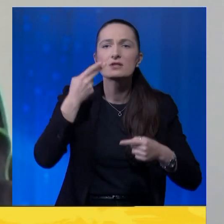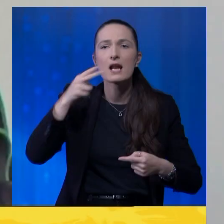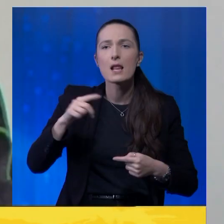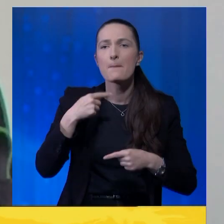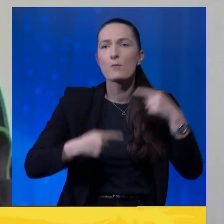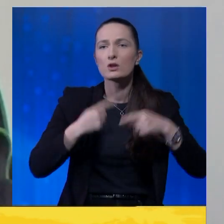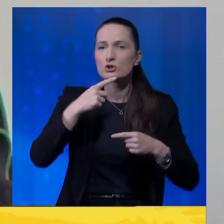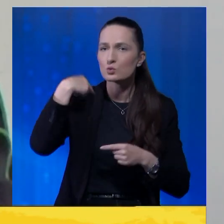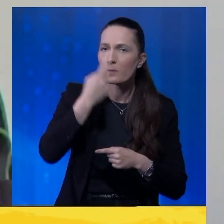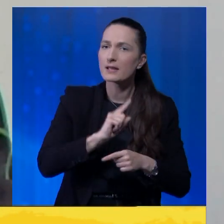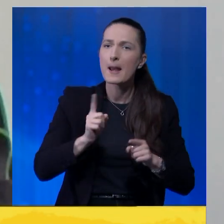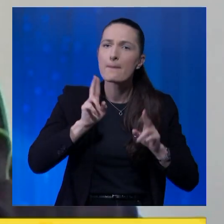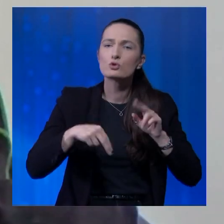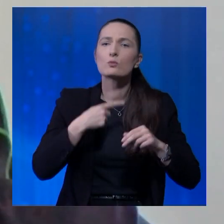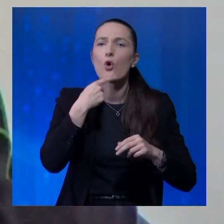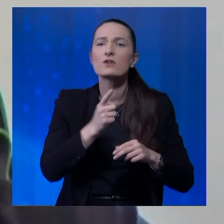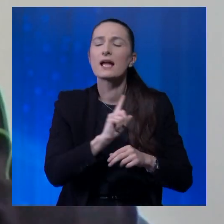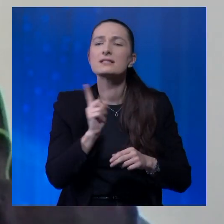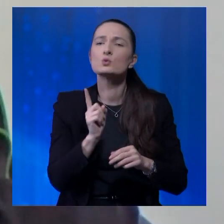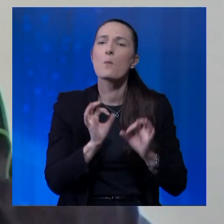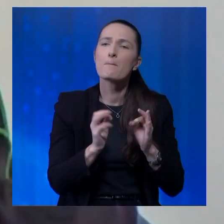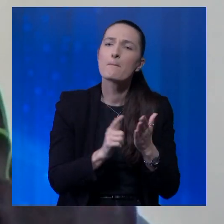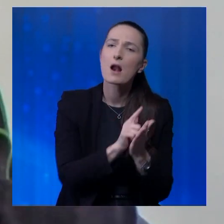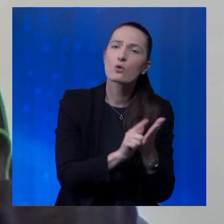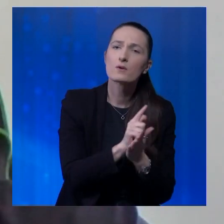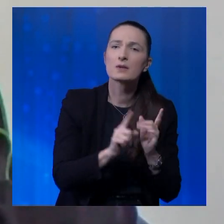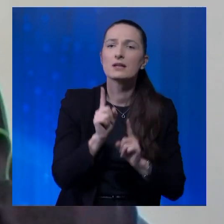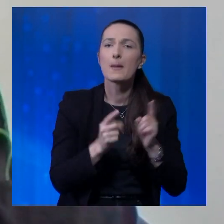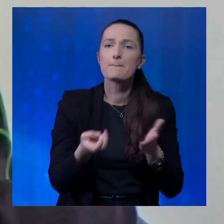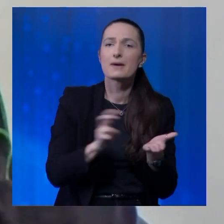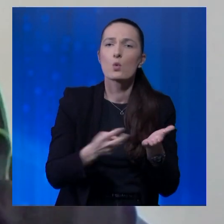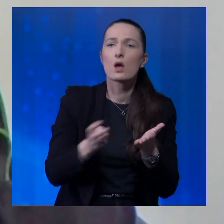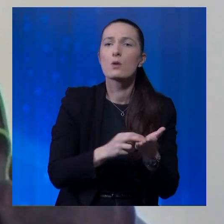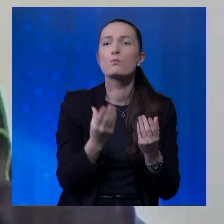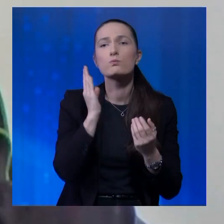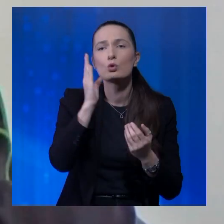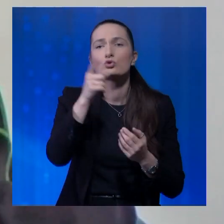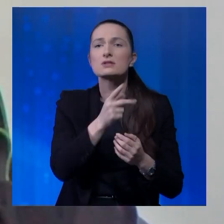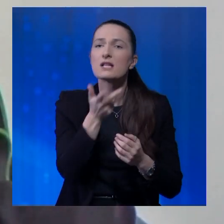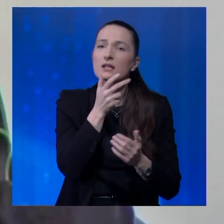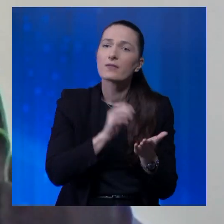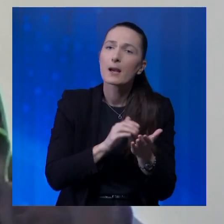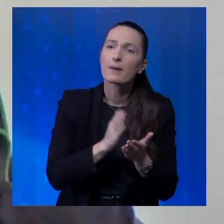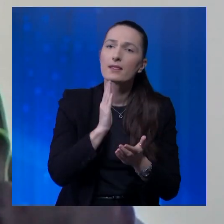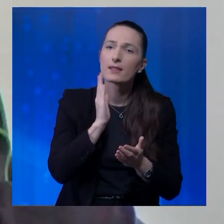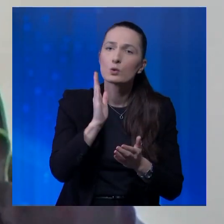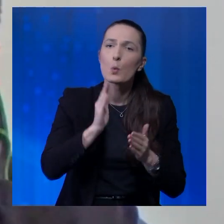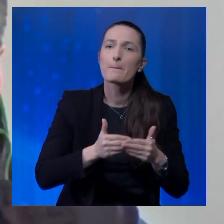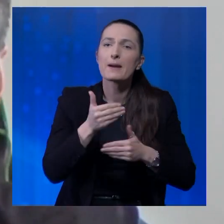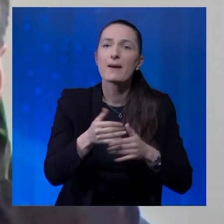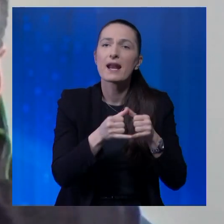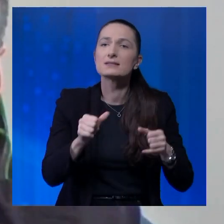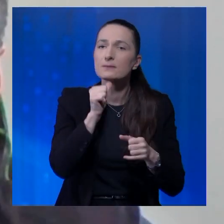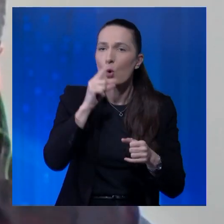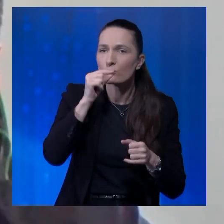možemo govoriti da nisu blagovremeni ili da su preuranjeni budući da zahtjevi treba da idu prema gradskim i opštinskim izbornim komisijama koji